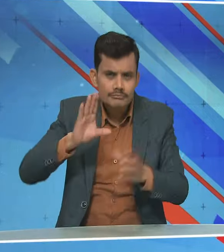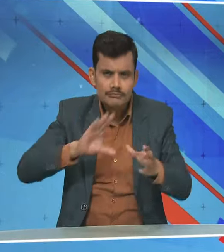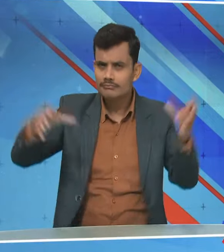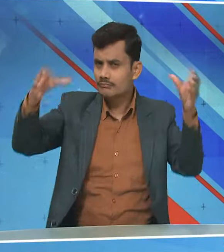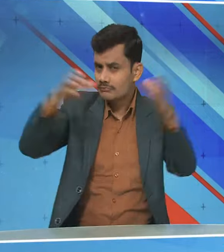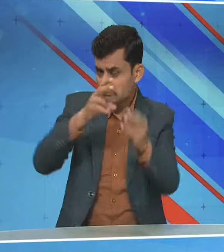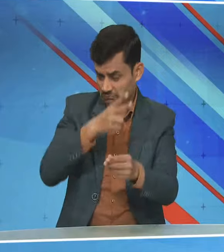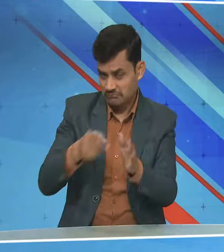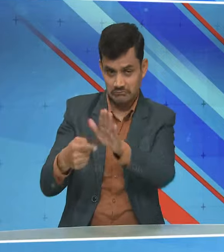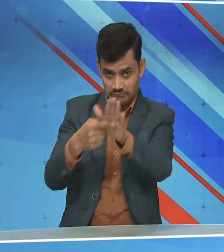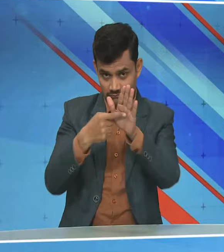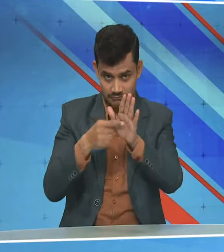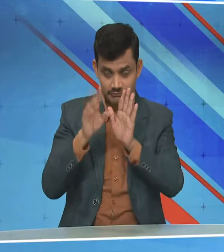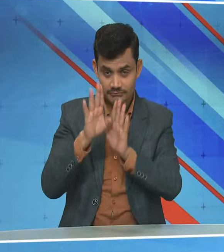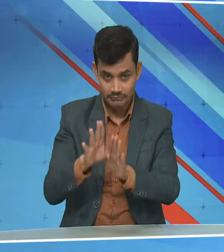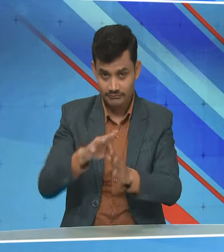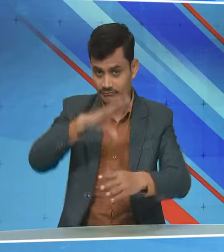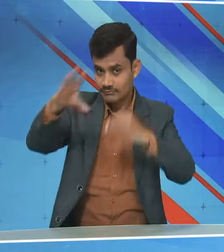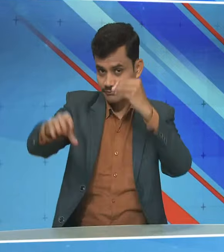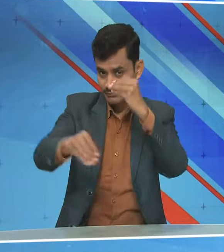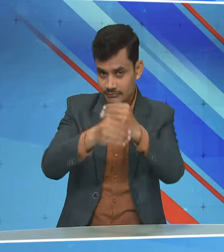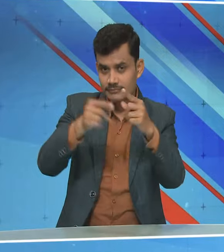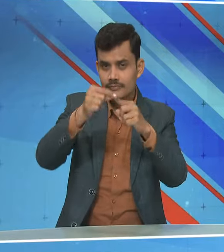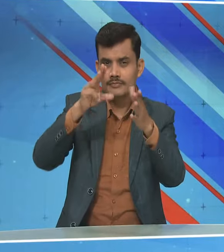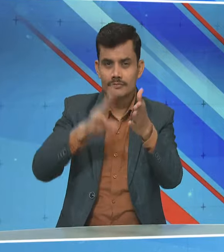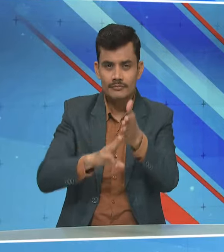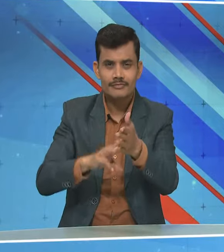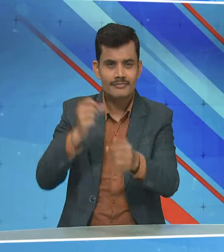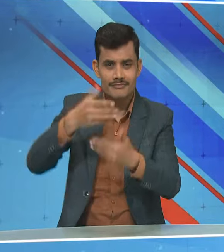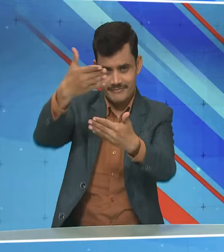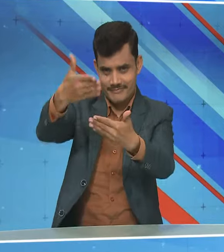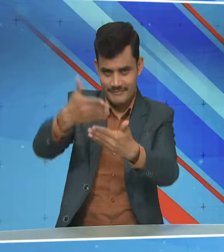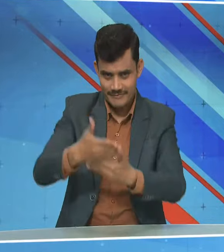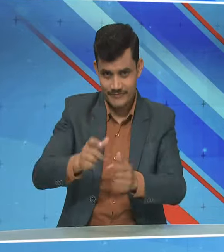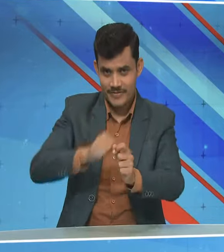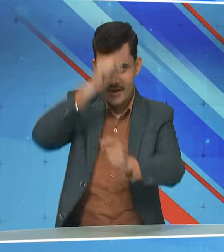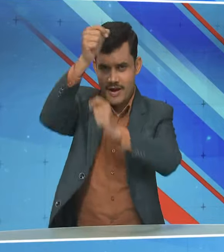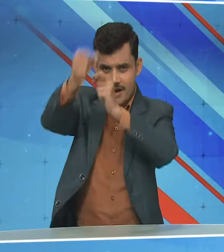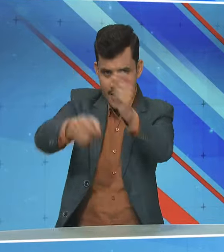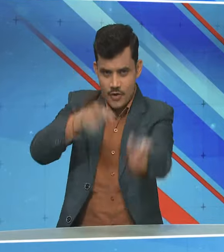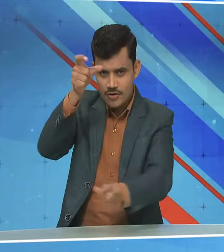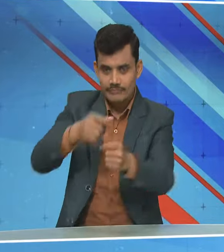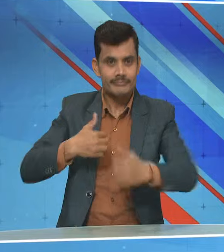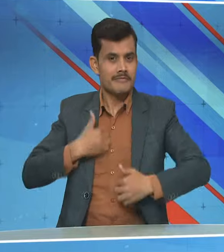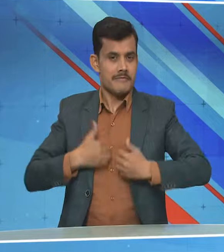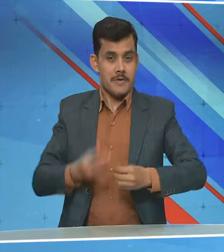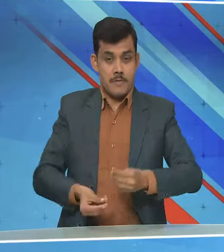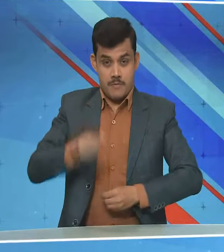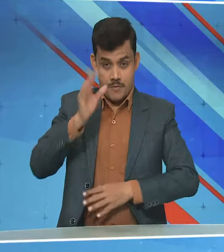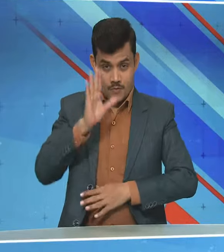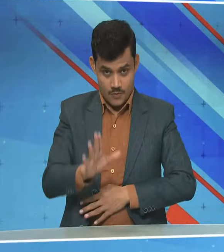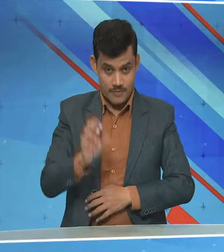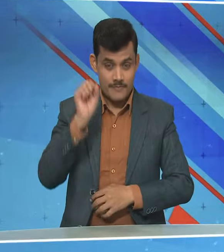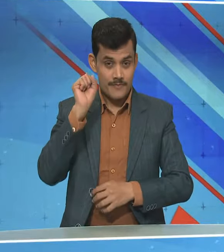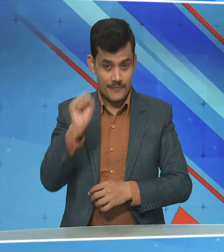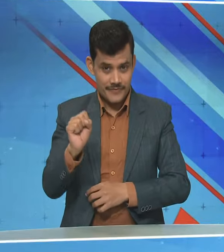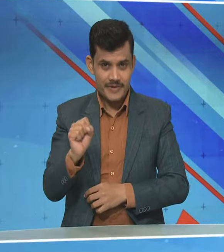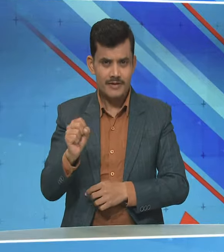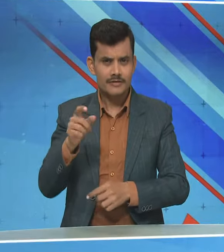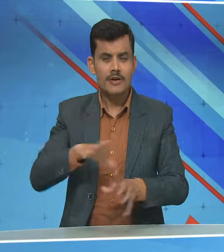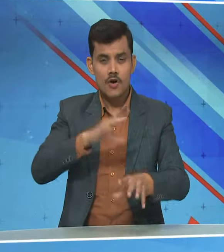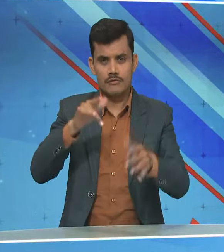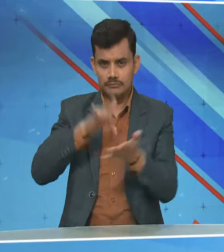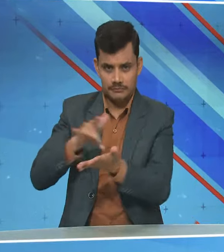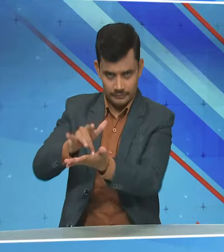प्रस्तुतिया की जाएगी और इसके अलावा प्रधानमंत्री के स्वागत के लिए आयोध्या के लोग भी उत्सुख है उन्हें यतोचित